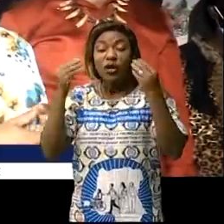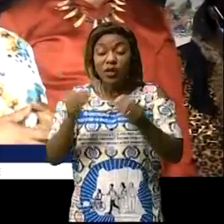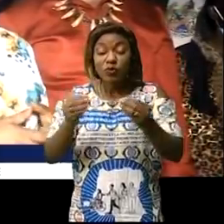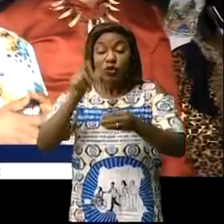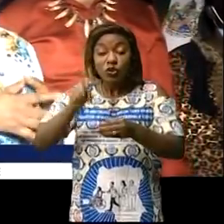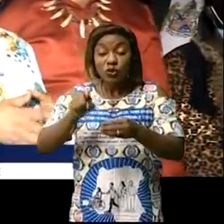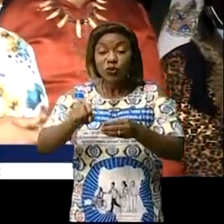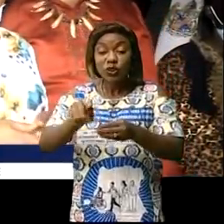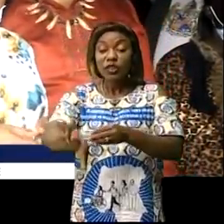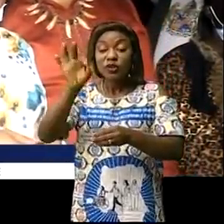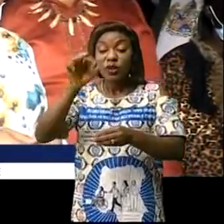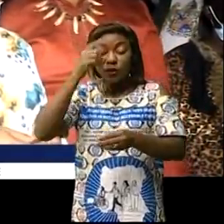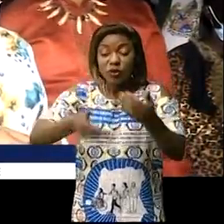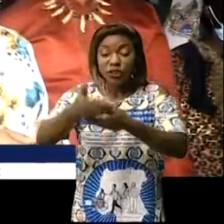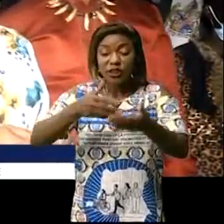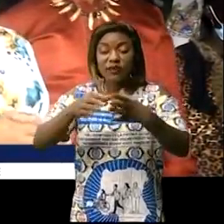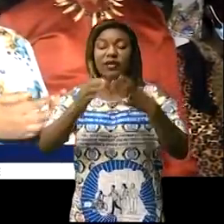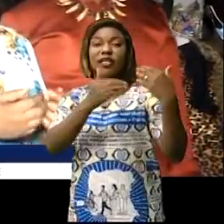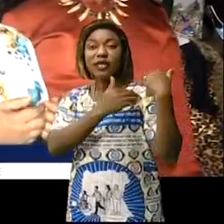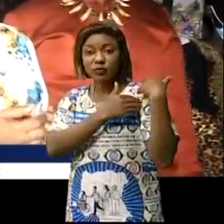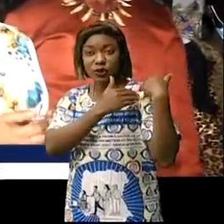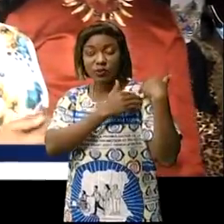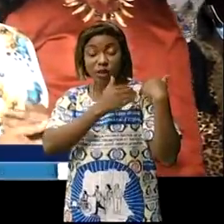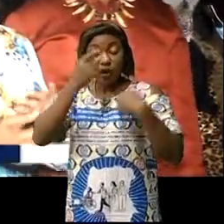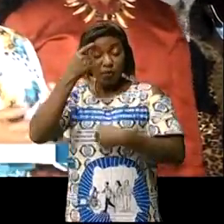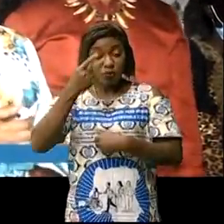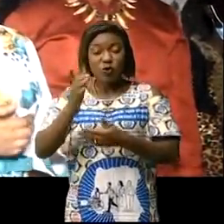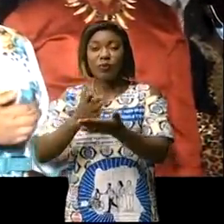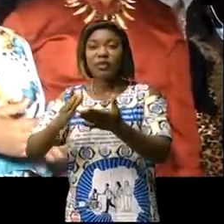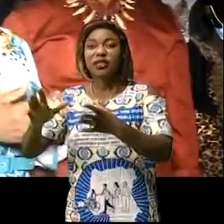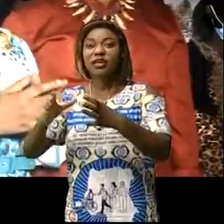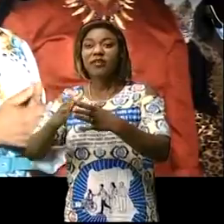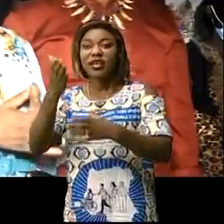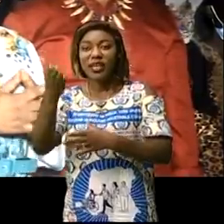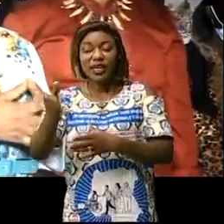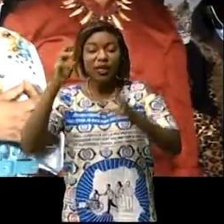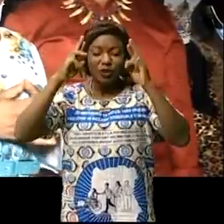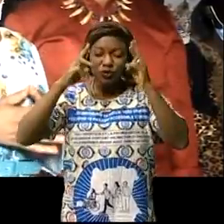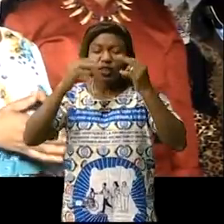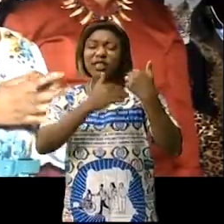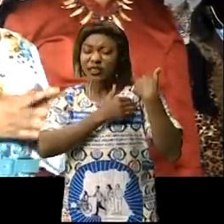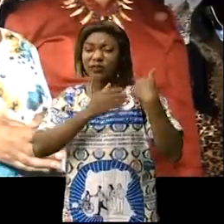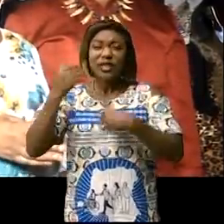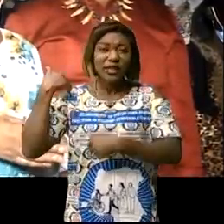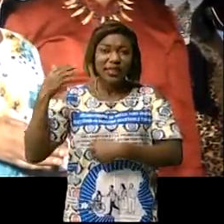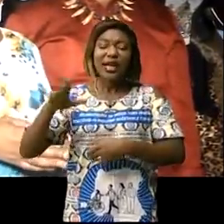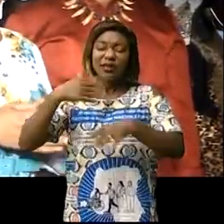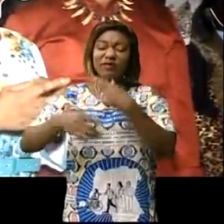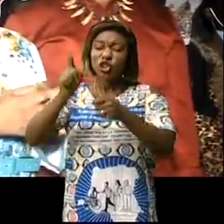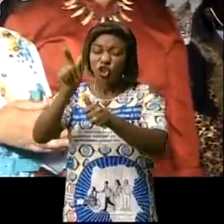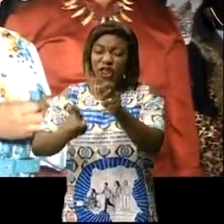échange d'abord avec les responsables pour partager avec eux les soucis que le chef de l'État s'est fait